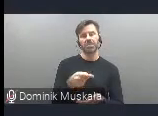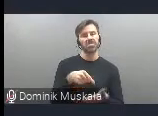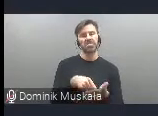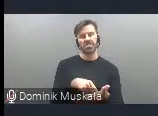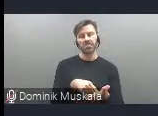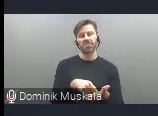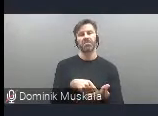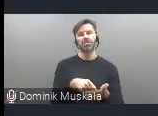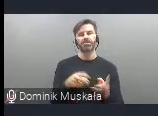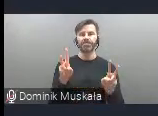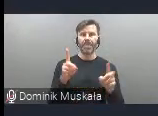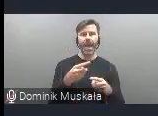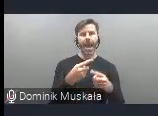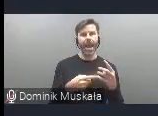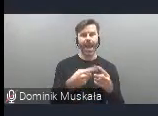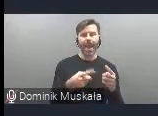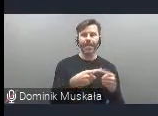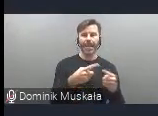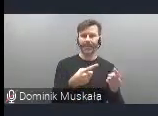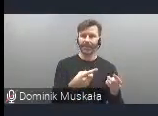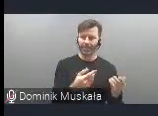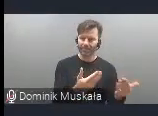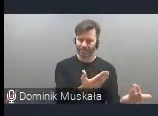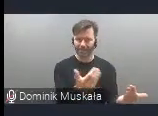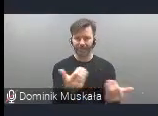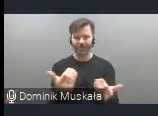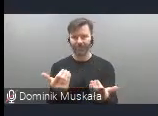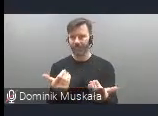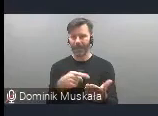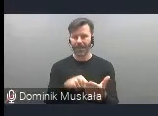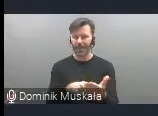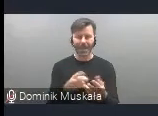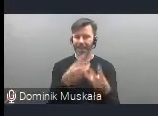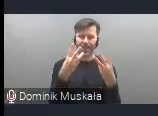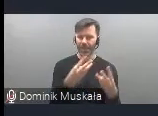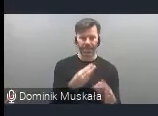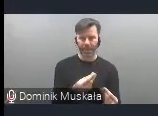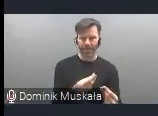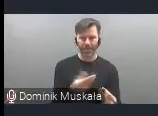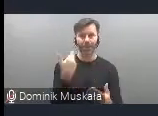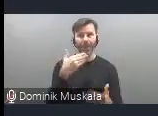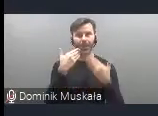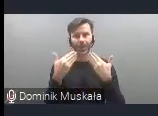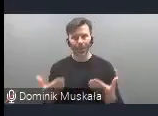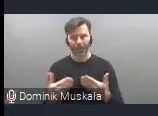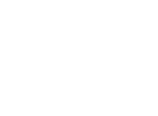zachęcającym i dodatkowym, natomiast nie jest to istota tego, o co w nowym europejskim Bauhausie chodzi. Dziękuję bardzo.